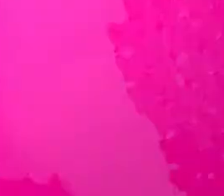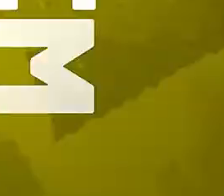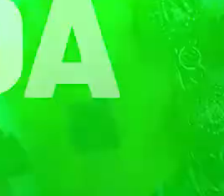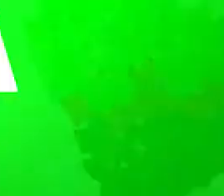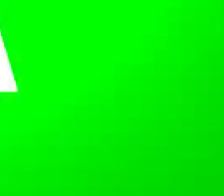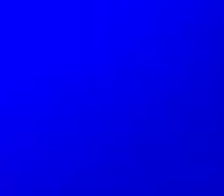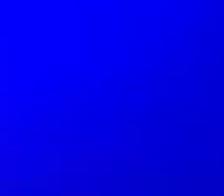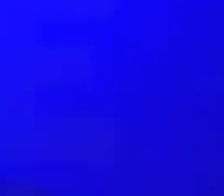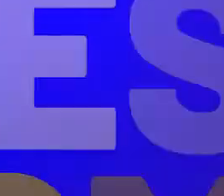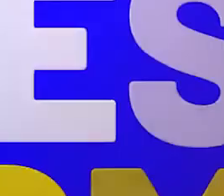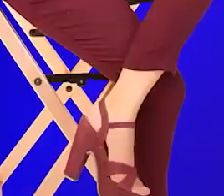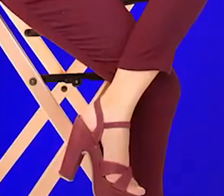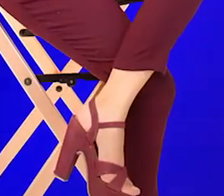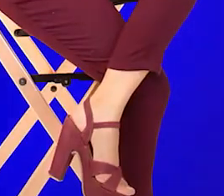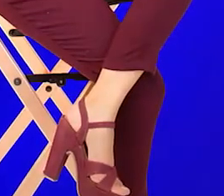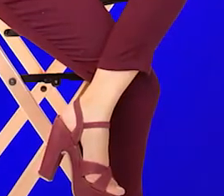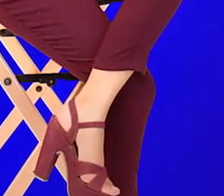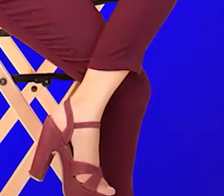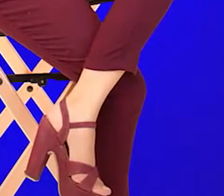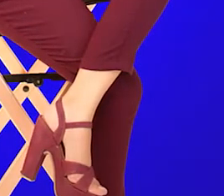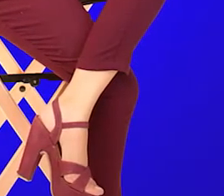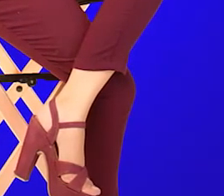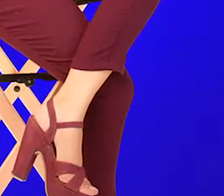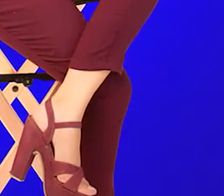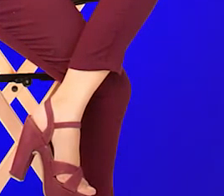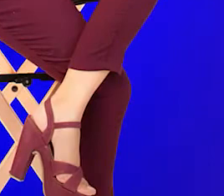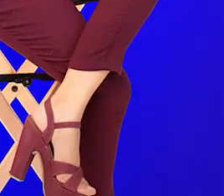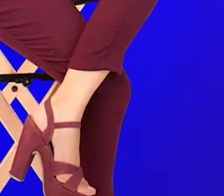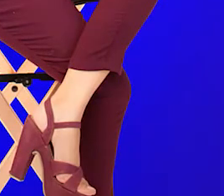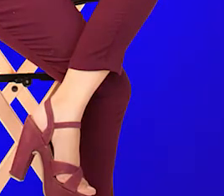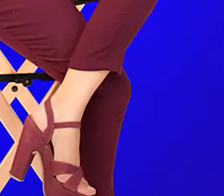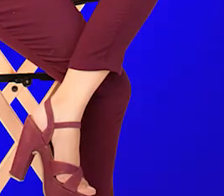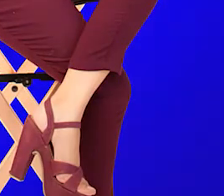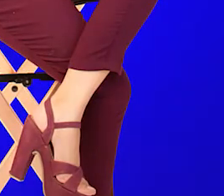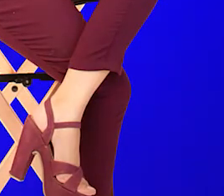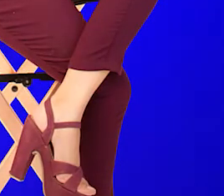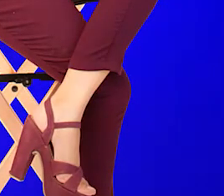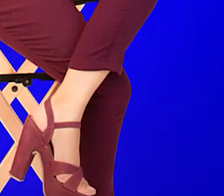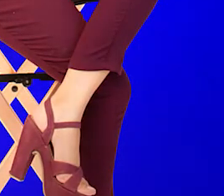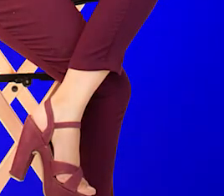Tele Yucatán te informa. Lunes a viernes 3 de la tarde. Síguenos. viernes 3 de la tarde.